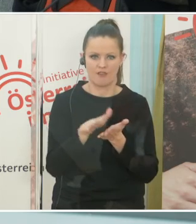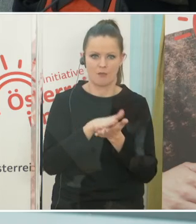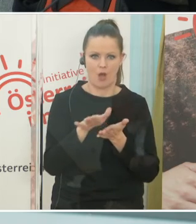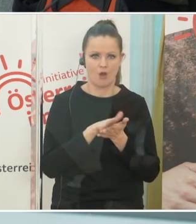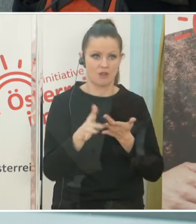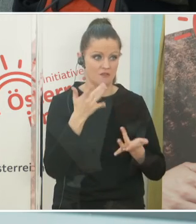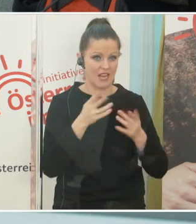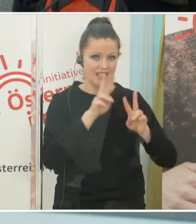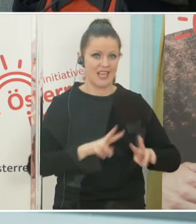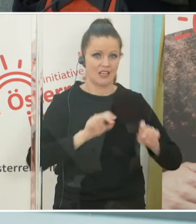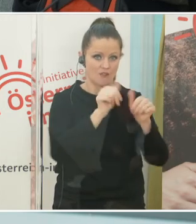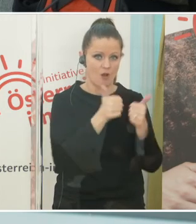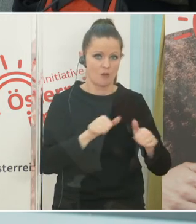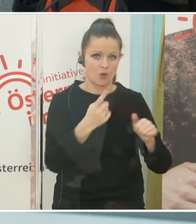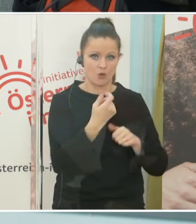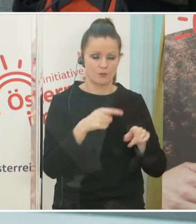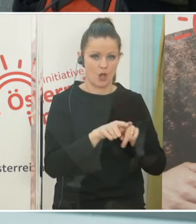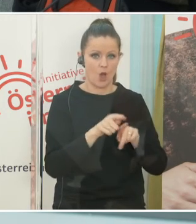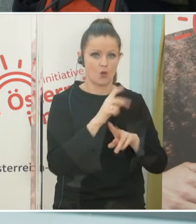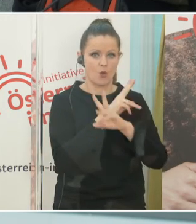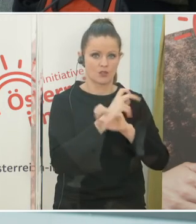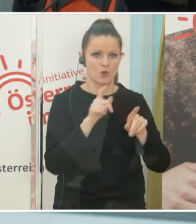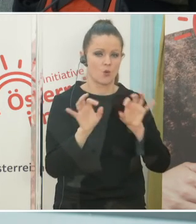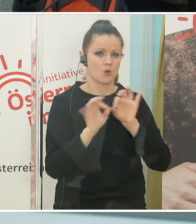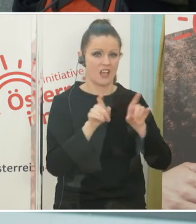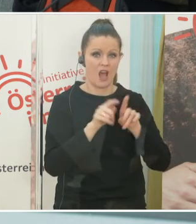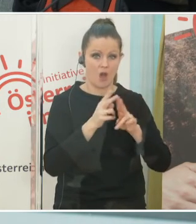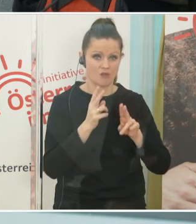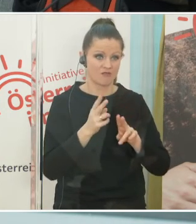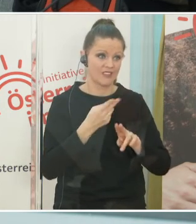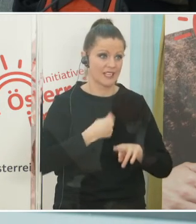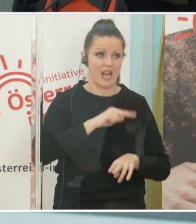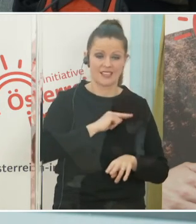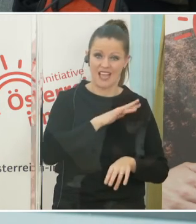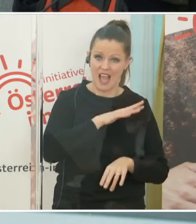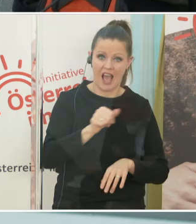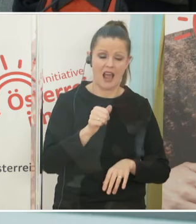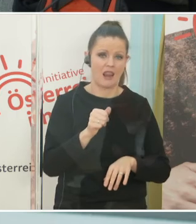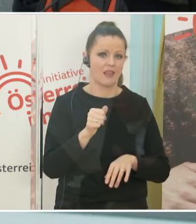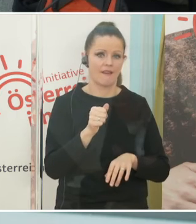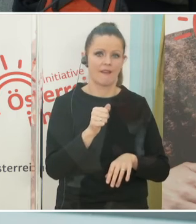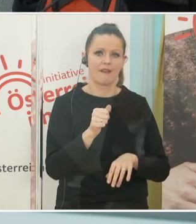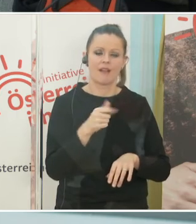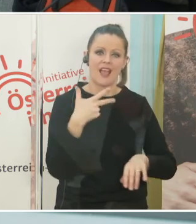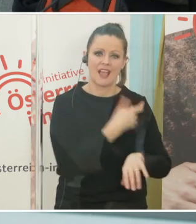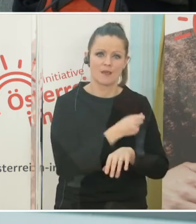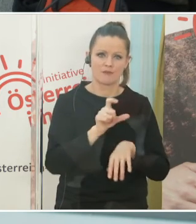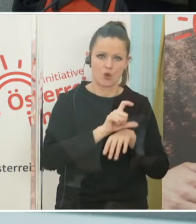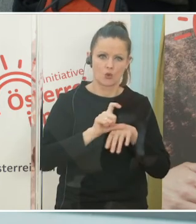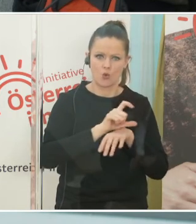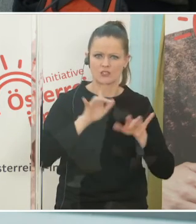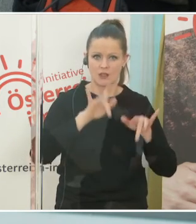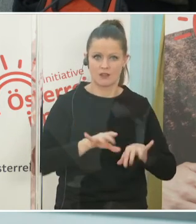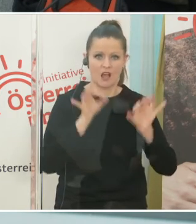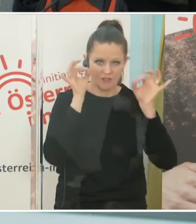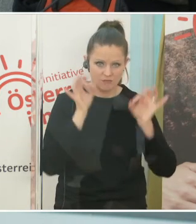Ähnliches vielleicht auch in Österreich, beziehungsweise gibt es auch eine Garantie, dass tatsächlich jetzt alle Impfdosen dann, die z.B. schon aufgetaut sind, auch wirklich